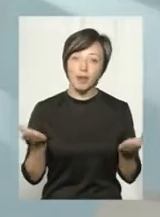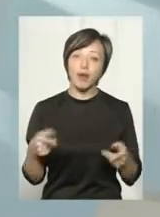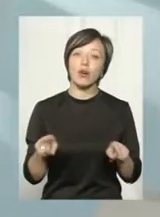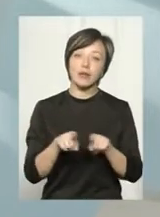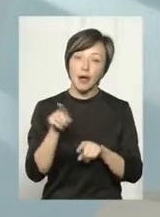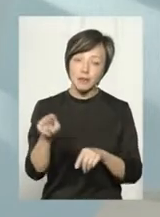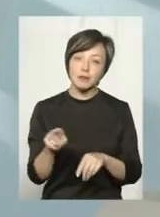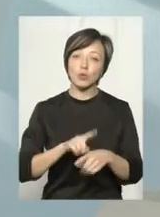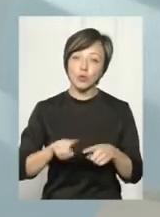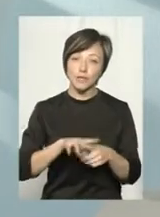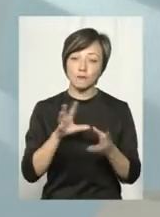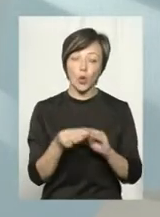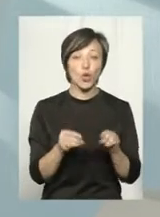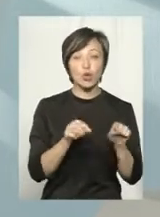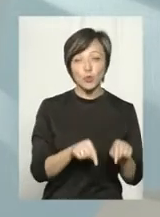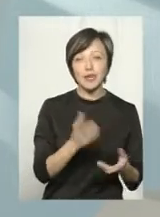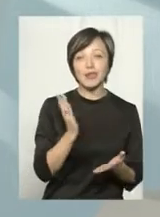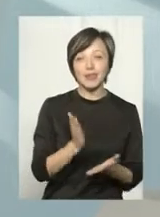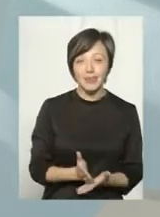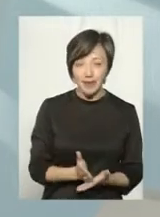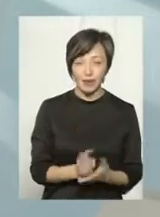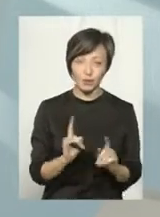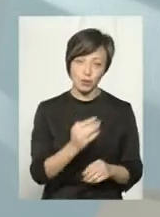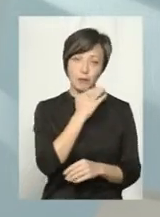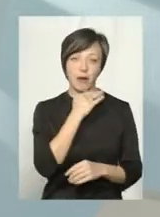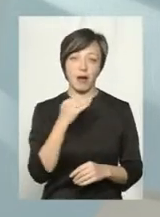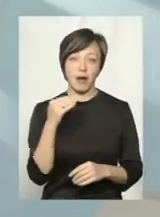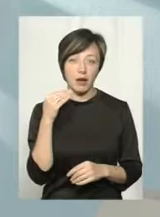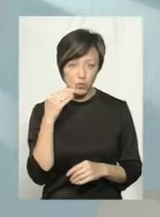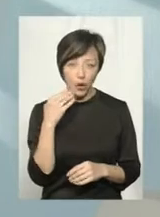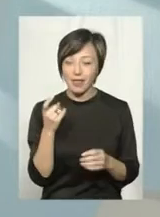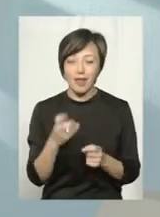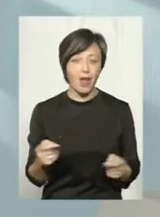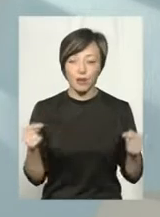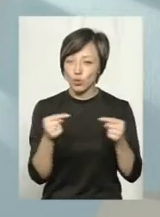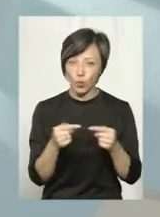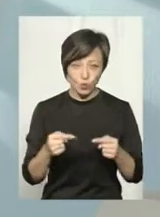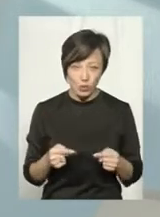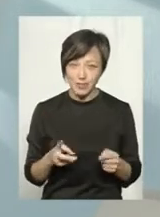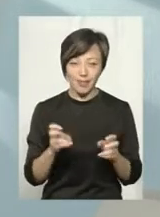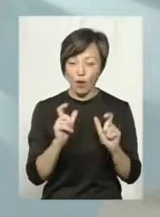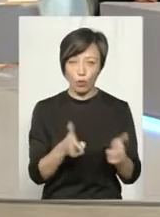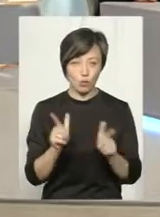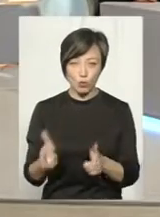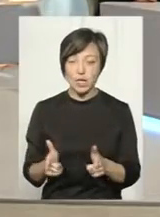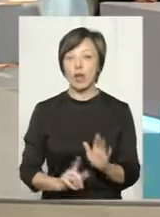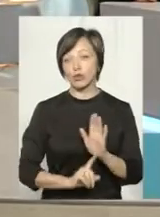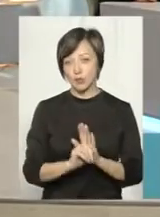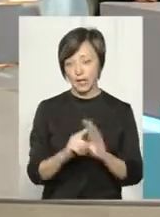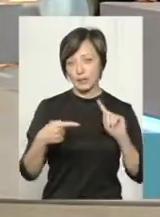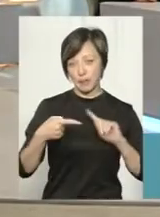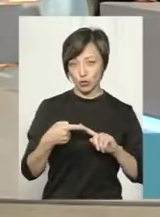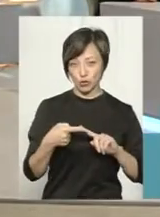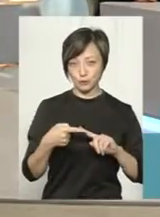от там, скоріше всього. Тут, звичайно, є дуже багато неточності, неузгодженості. Розпочнемо з